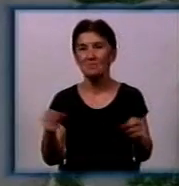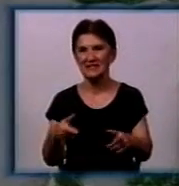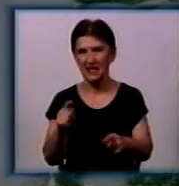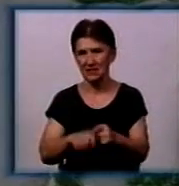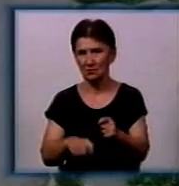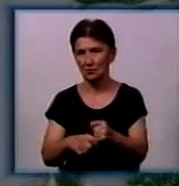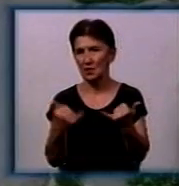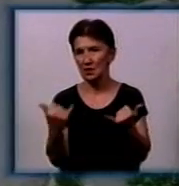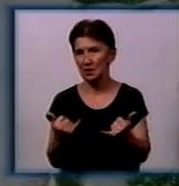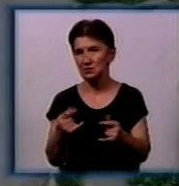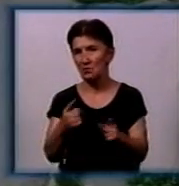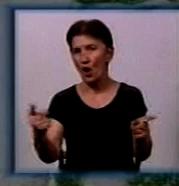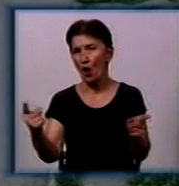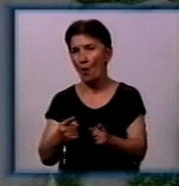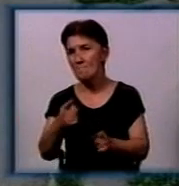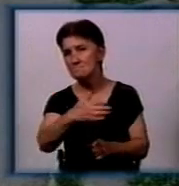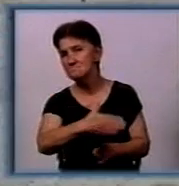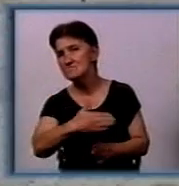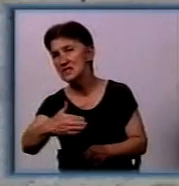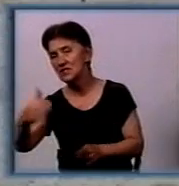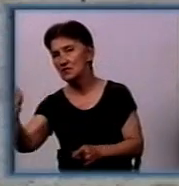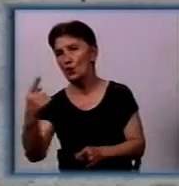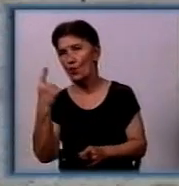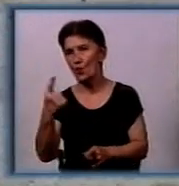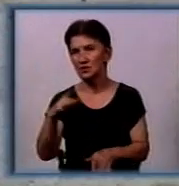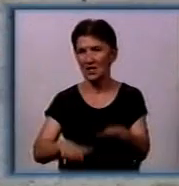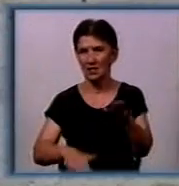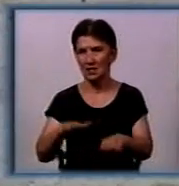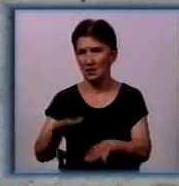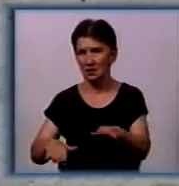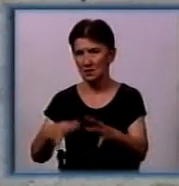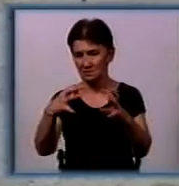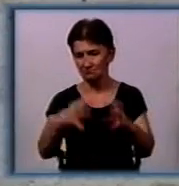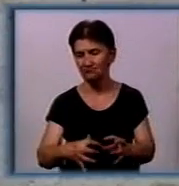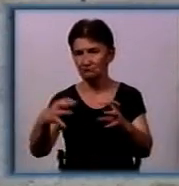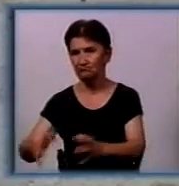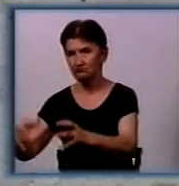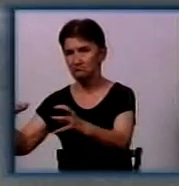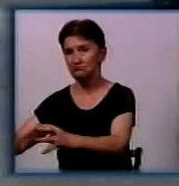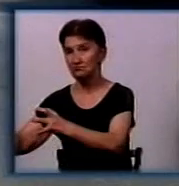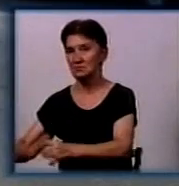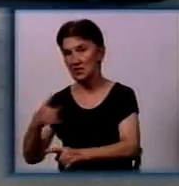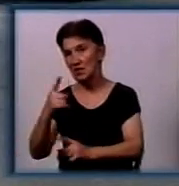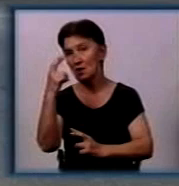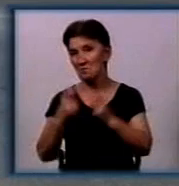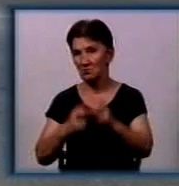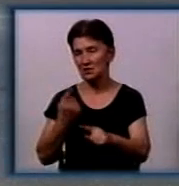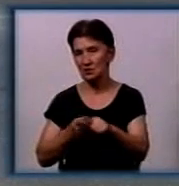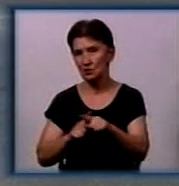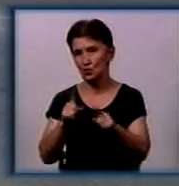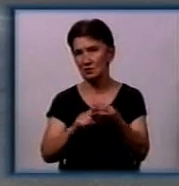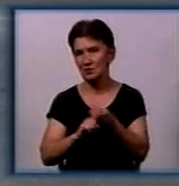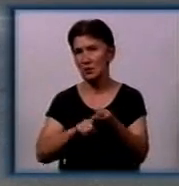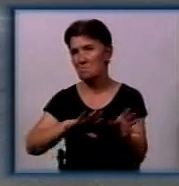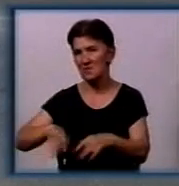тепер тут стоять обмежувачі дорожнього руху. Вага одного – 135 кілограмів. Встановили їх підприємство, до якого приїжджали вантажівки. Після